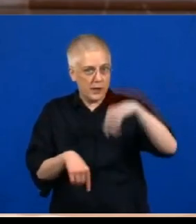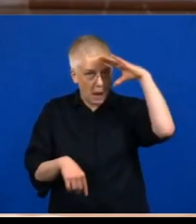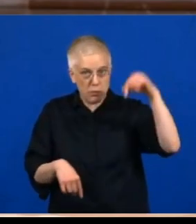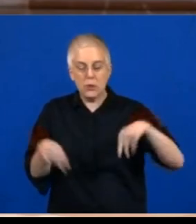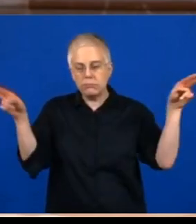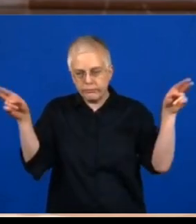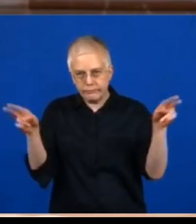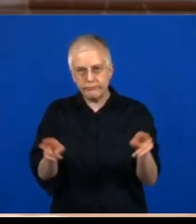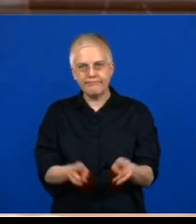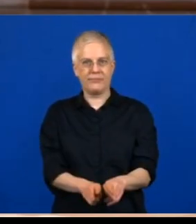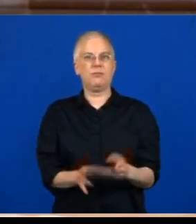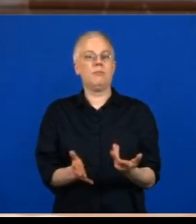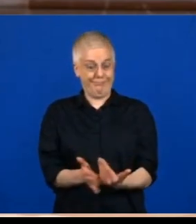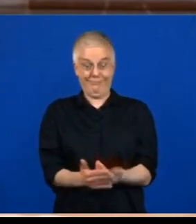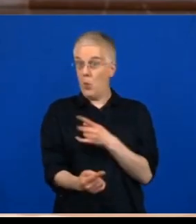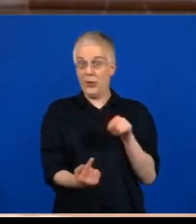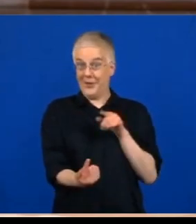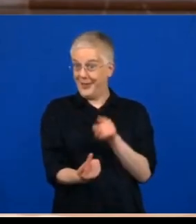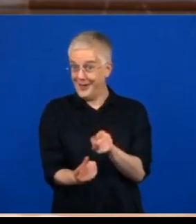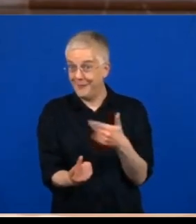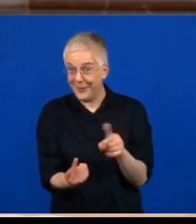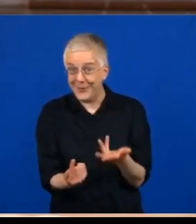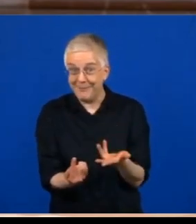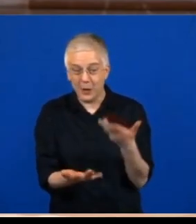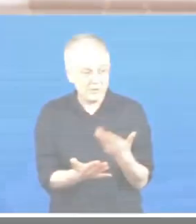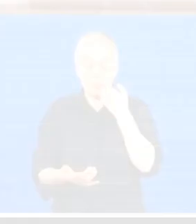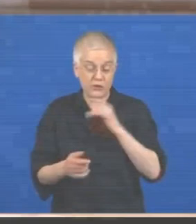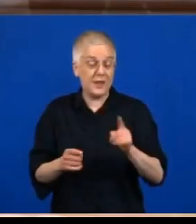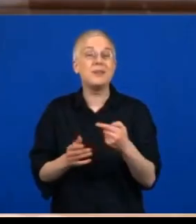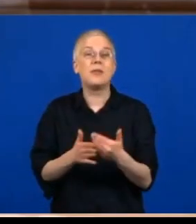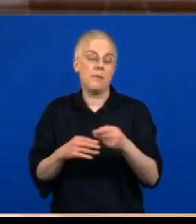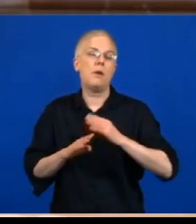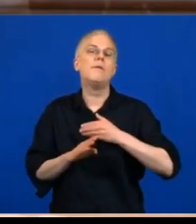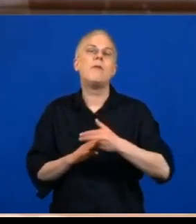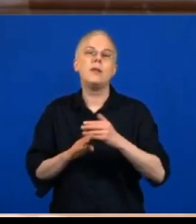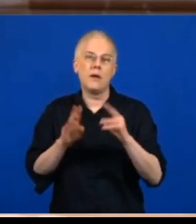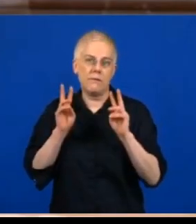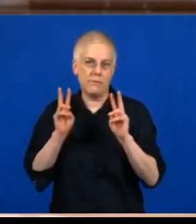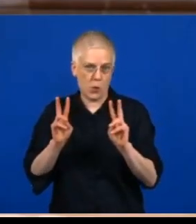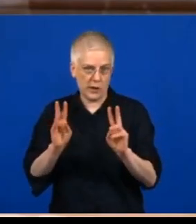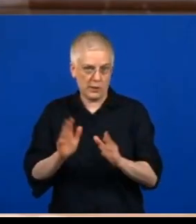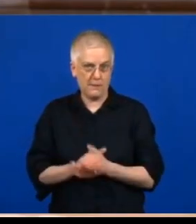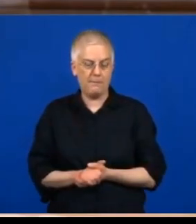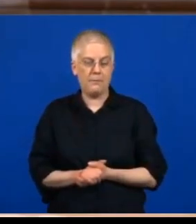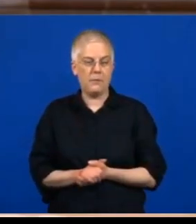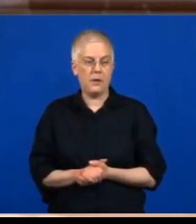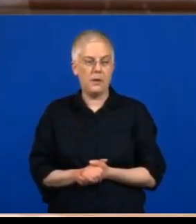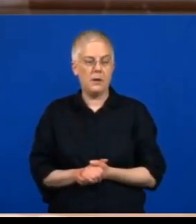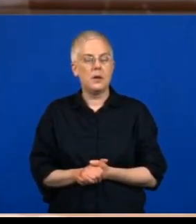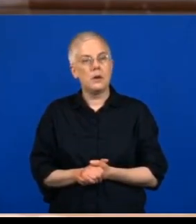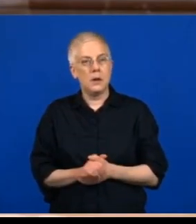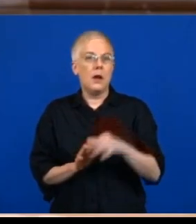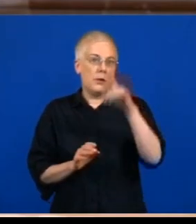und deswegen werden wir diese erfolgreiche Strategie auch nicht verlassen. Ich will darauf verweisen, dass es in Deutschland insgesamt ja eine